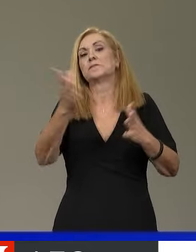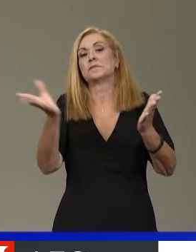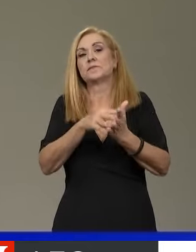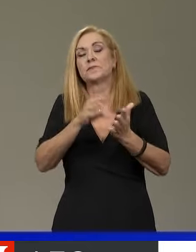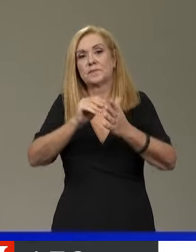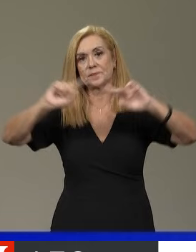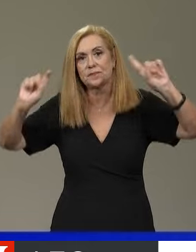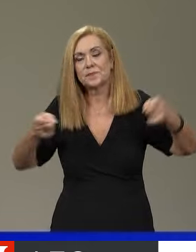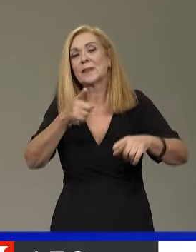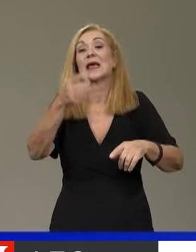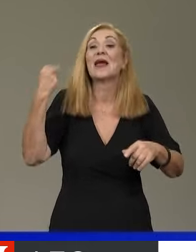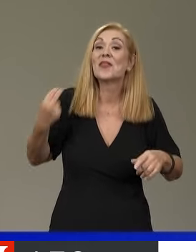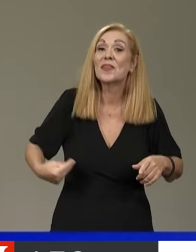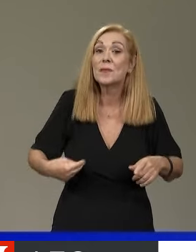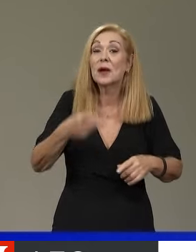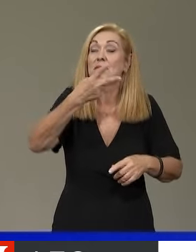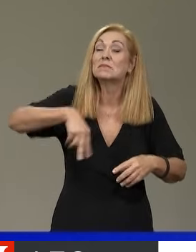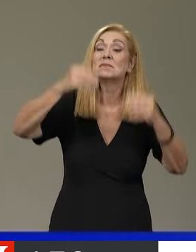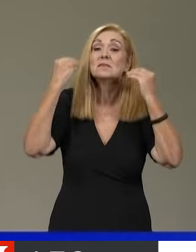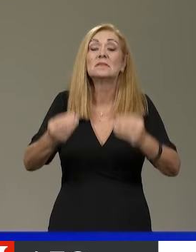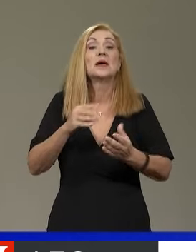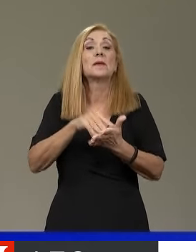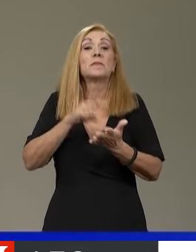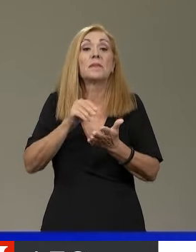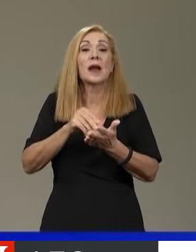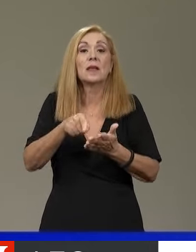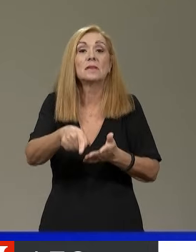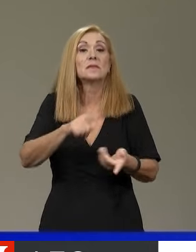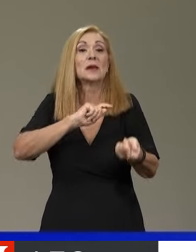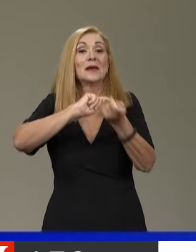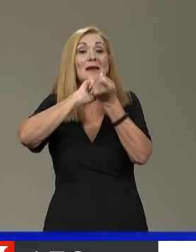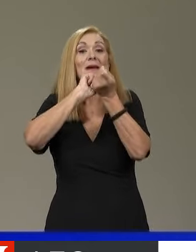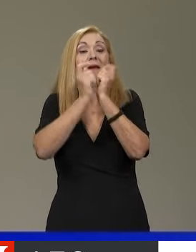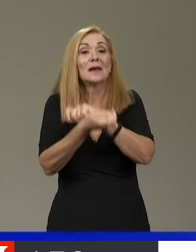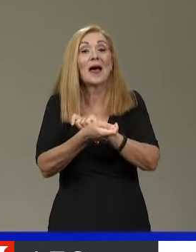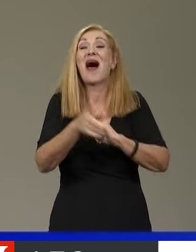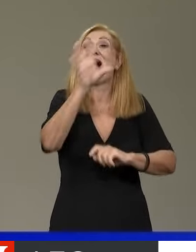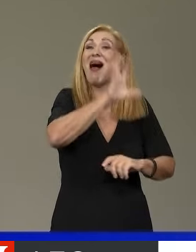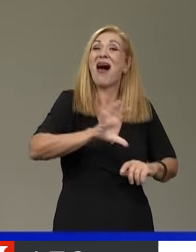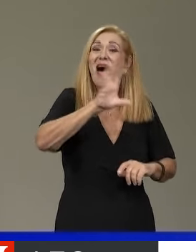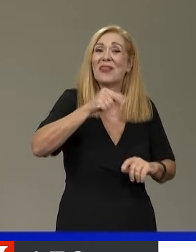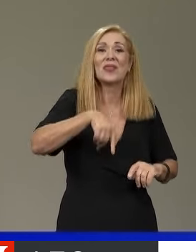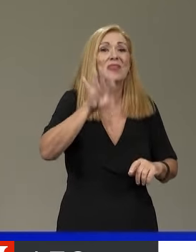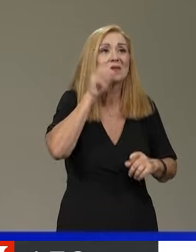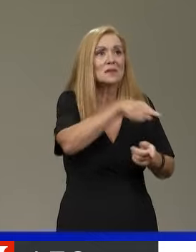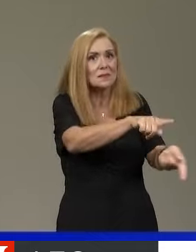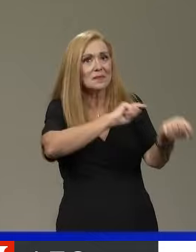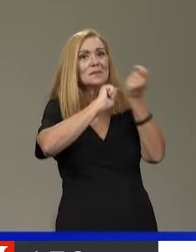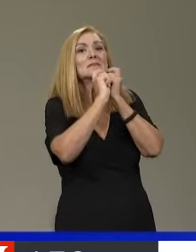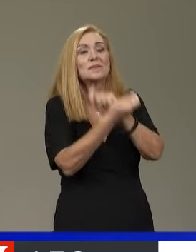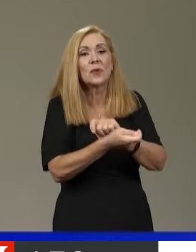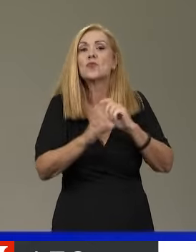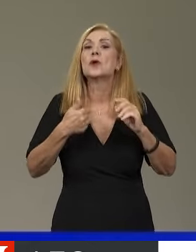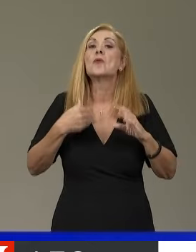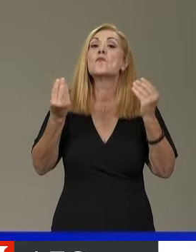Κύριε Δήμαρχε, το καλύτερο παράδειγμα είναι η ανάπλαση της γεστνούς έκθεσης της Θεσσαλονίκης. Και το πώς